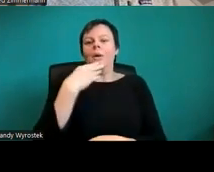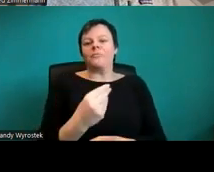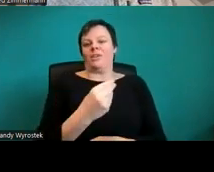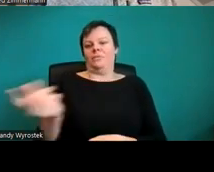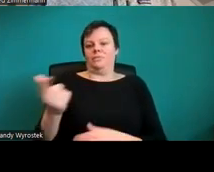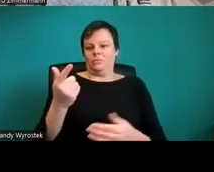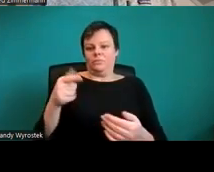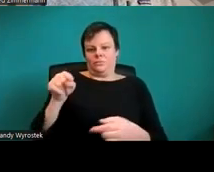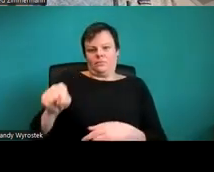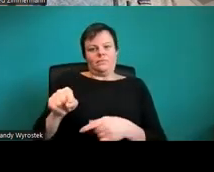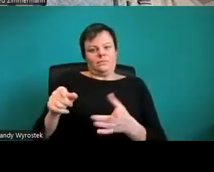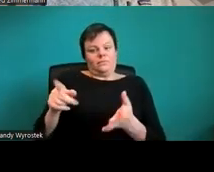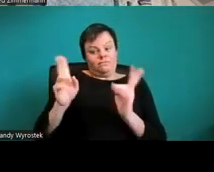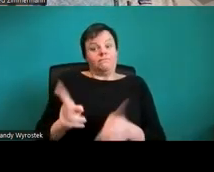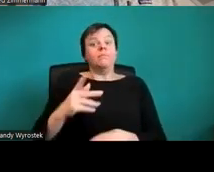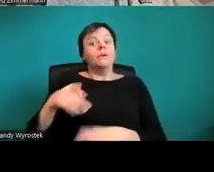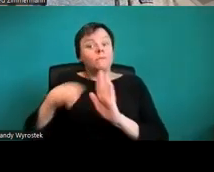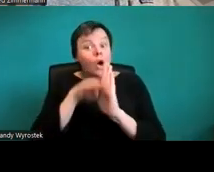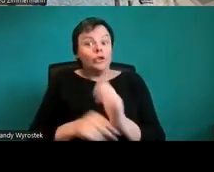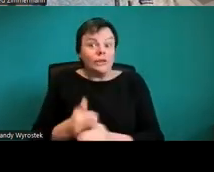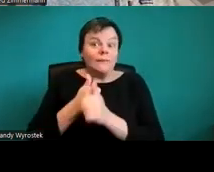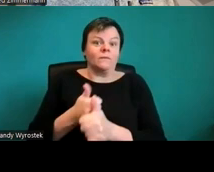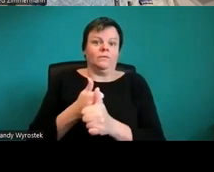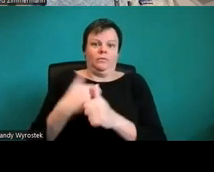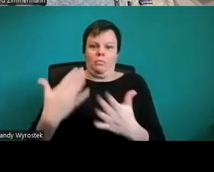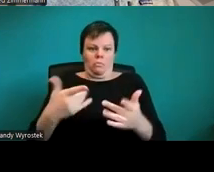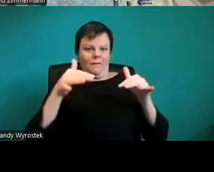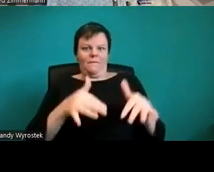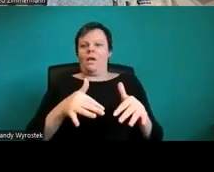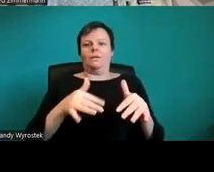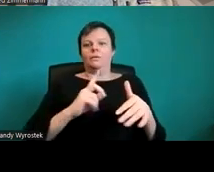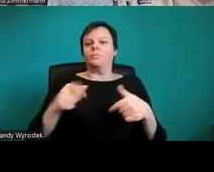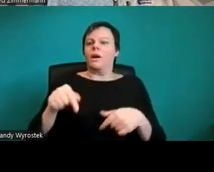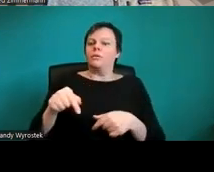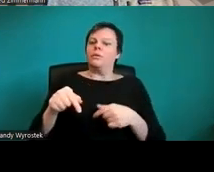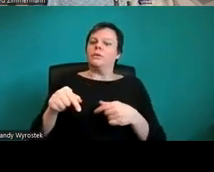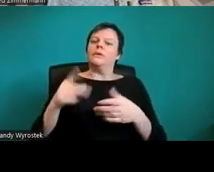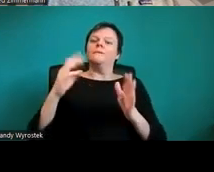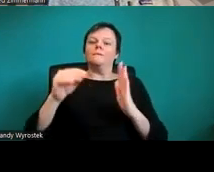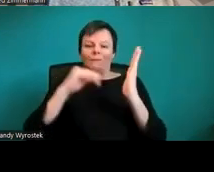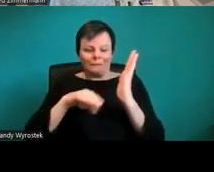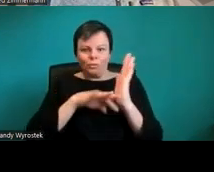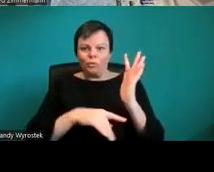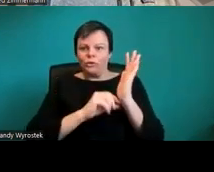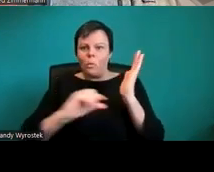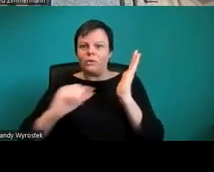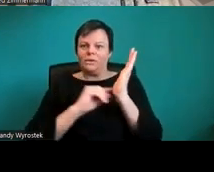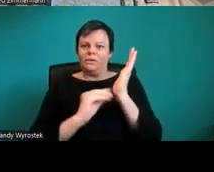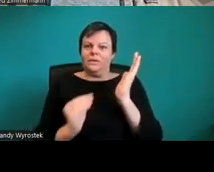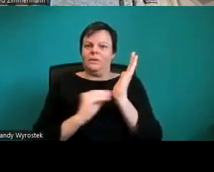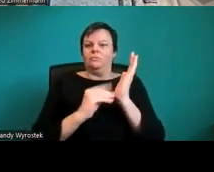Vorschrift, dass Sie in so einem Fall so eine Art Fußnote machen. Ich könnte hier zum Beispiel eine 1 hinzufügen,